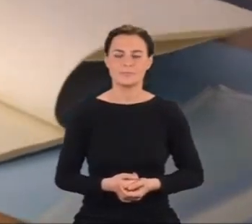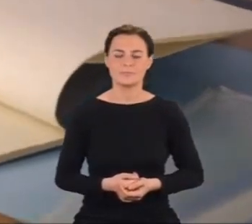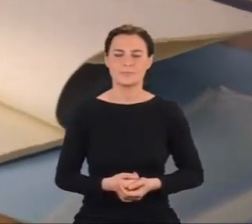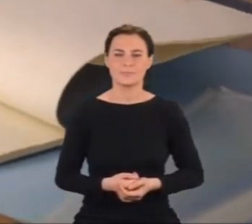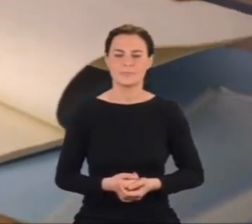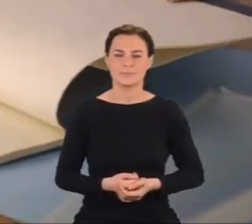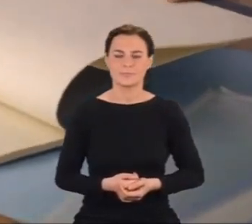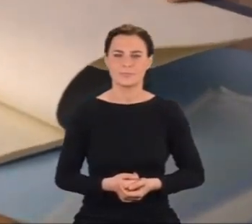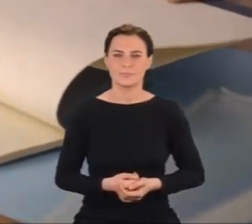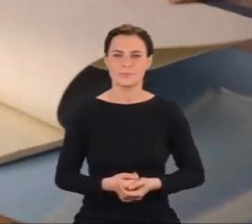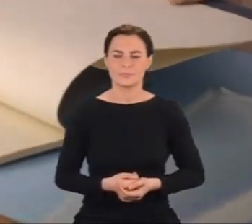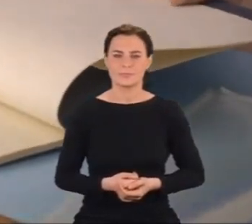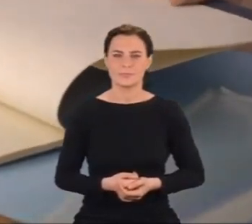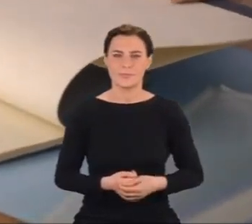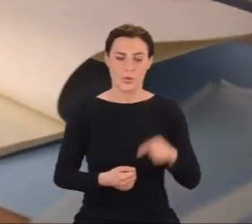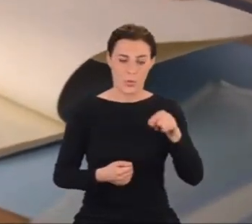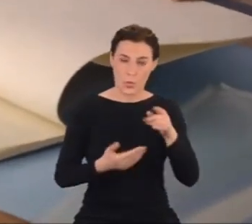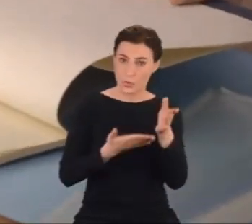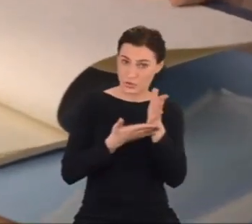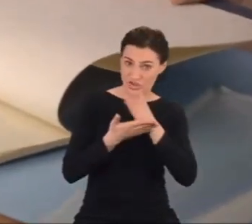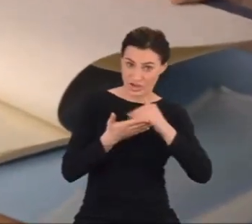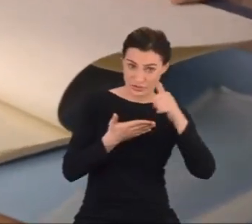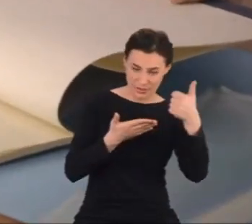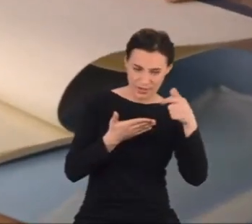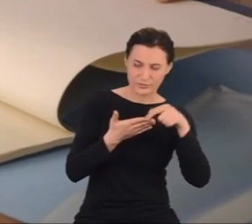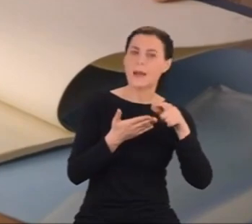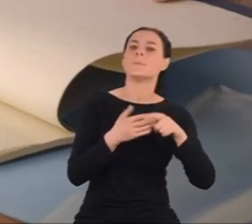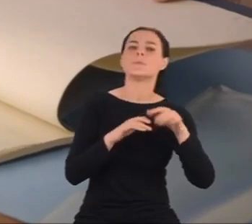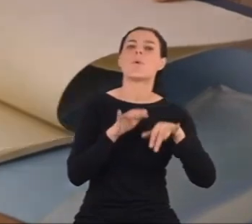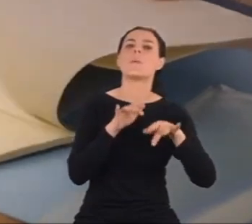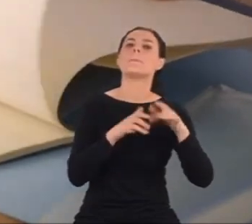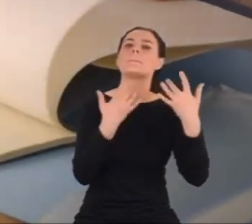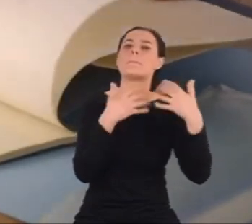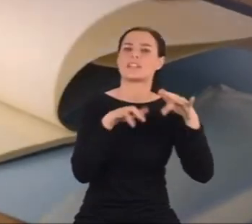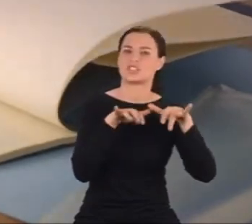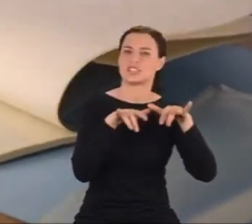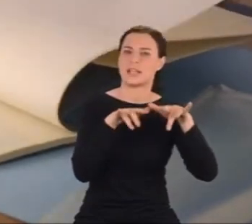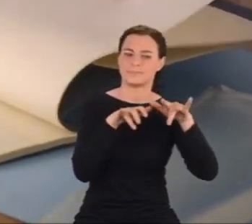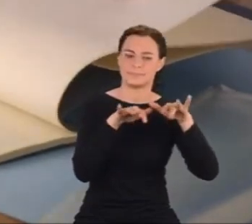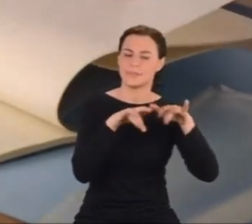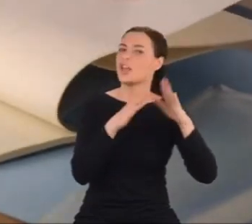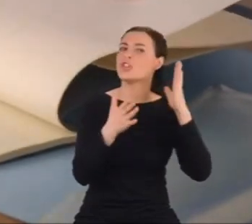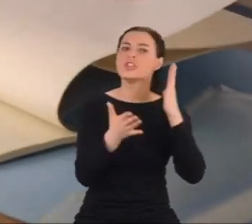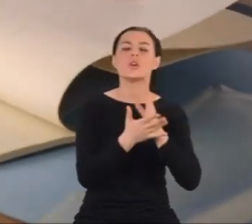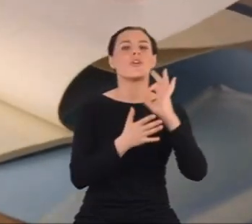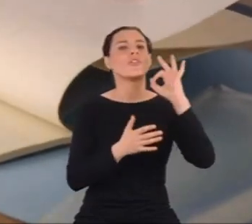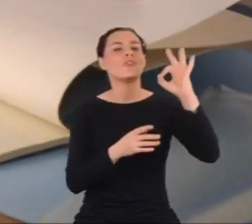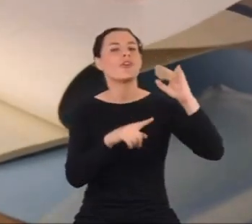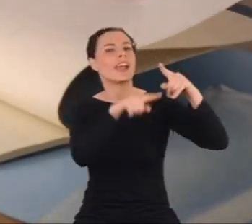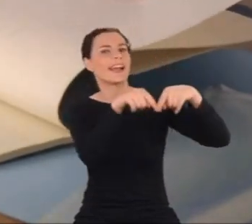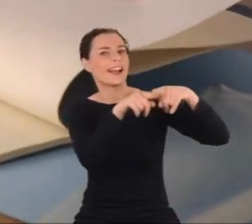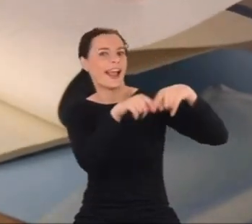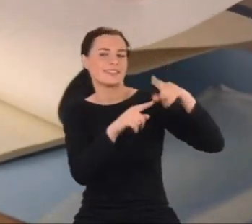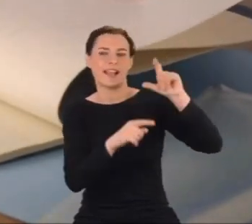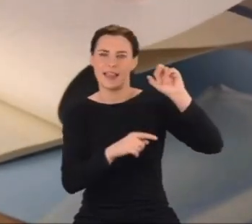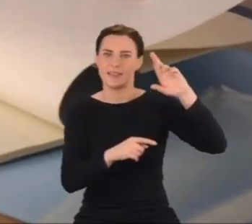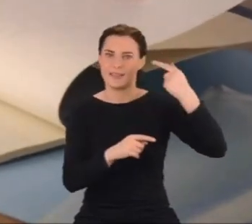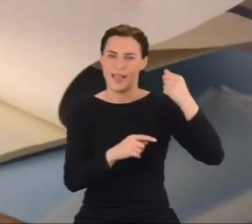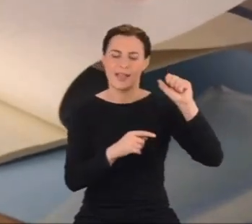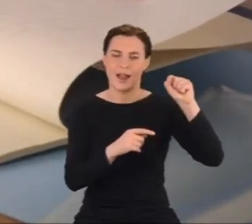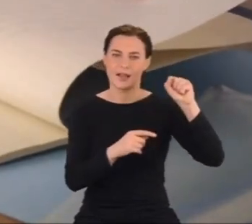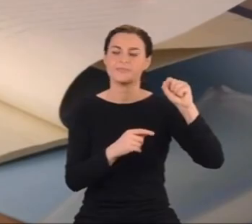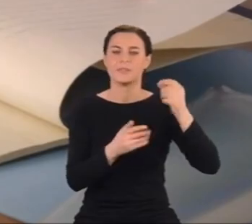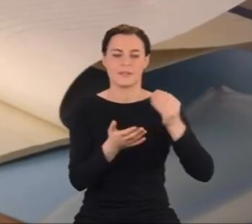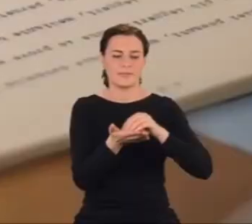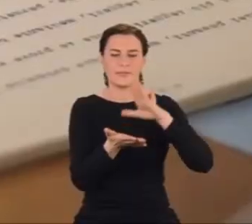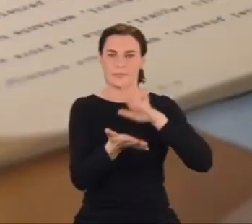Tę część przepisano na maszynie. Tylko greckie litery wpisał ręcznie. Alfa